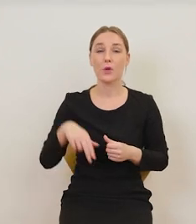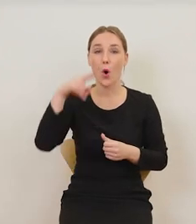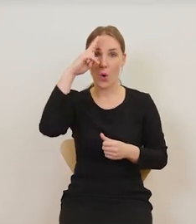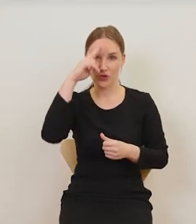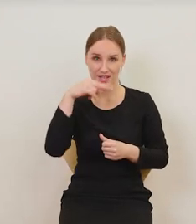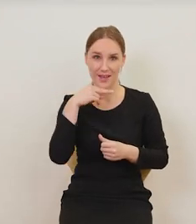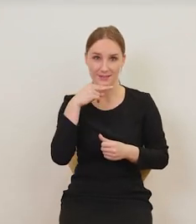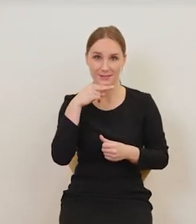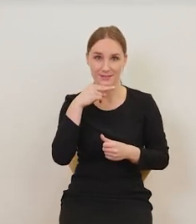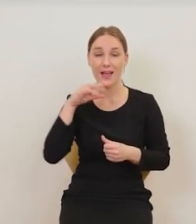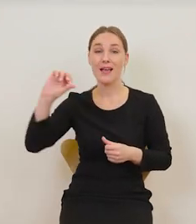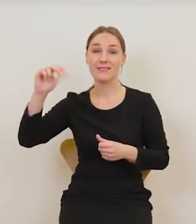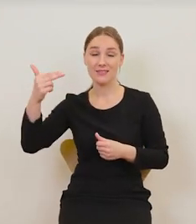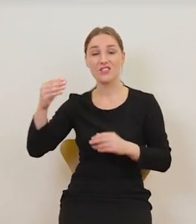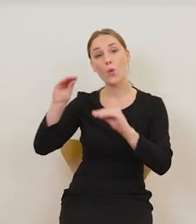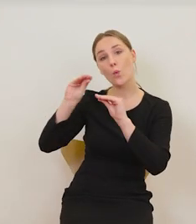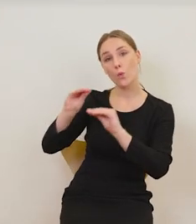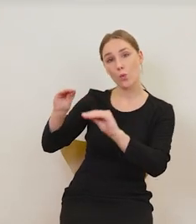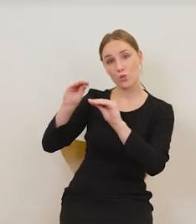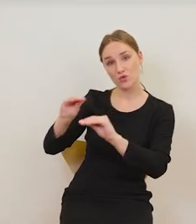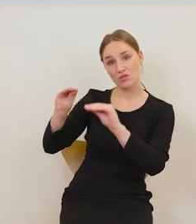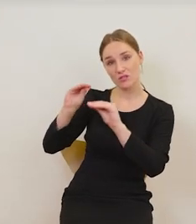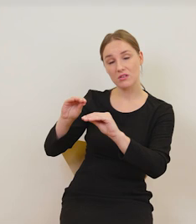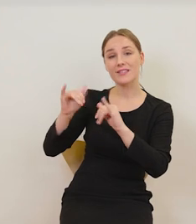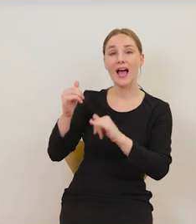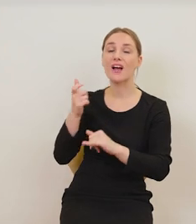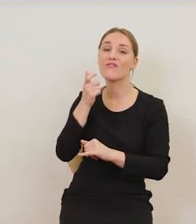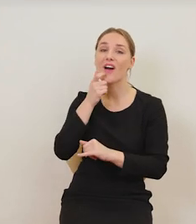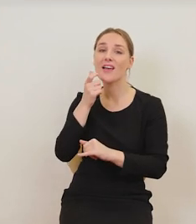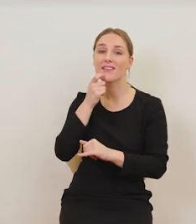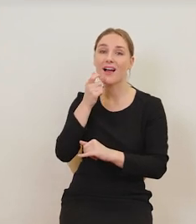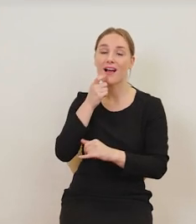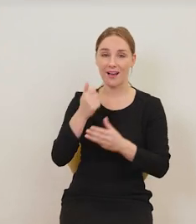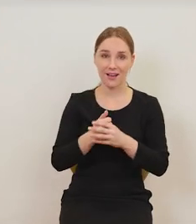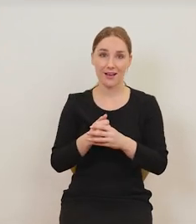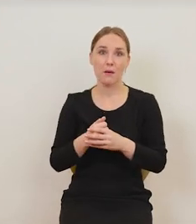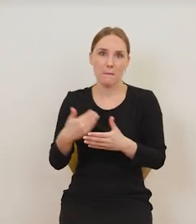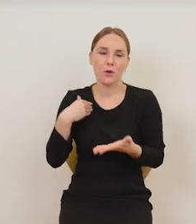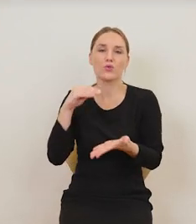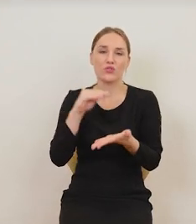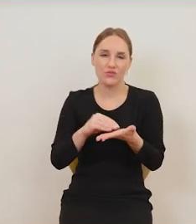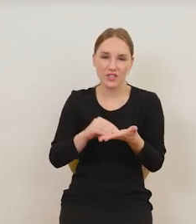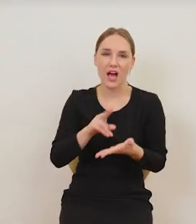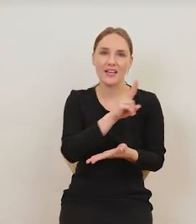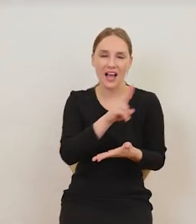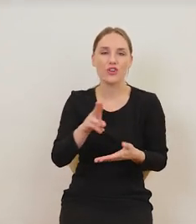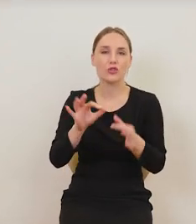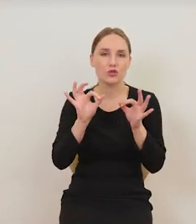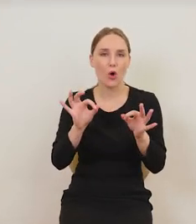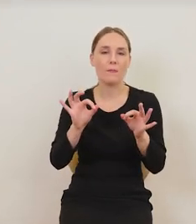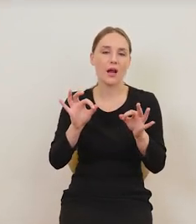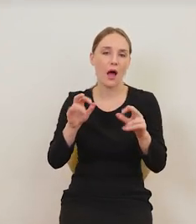Ojciec uczy swoje dziecko palenia fajki, bo przecież taki był zwyczaj. Każdy musiał w dobrej,